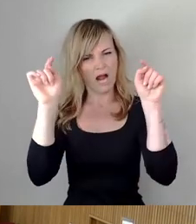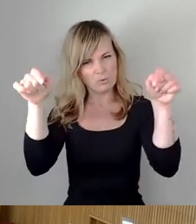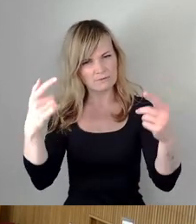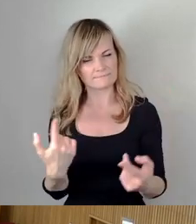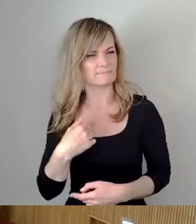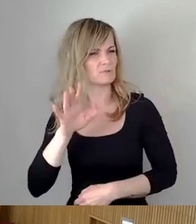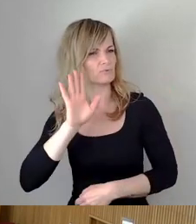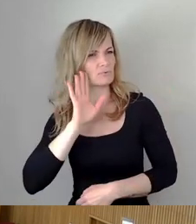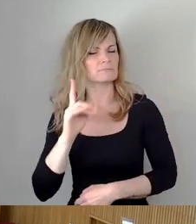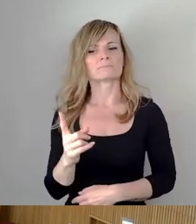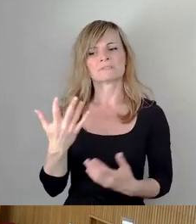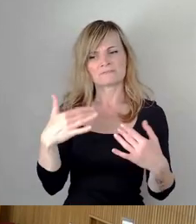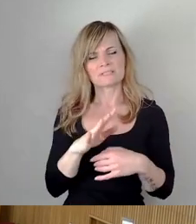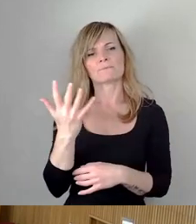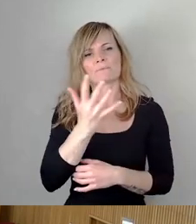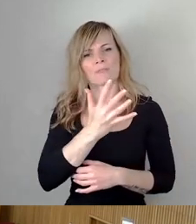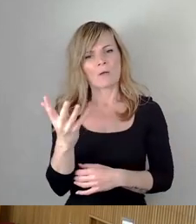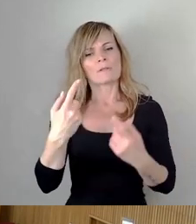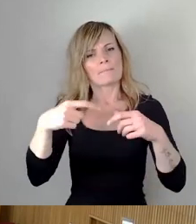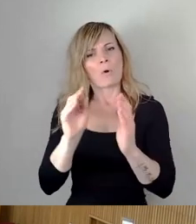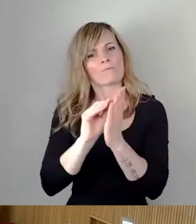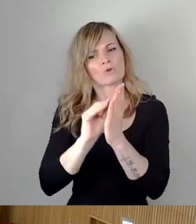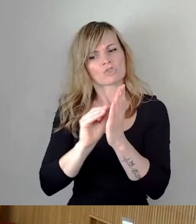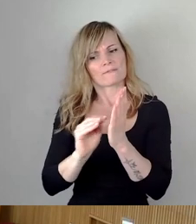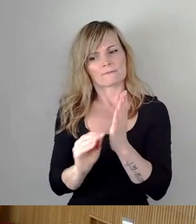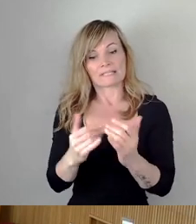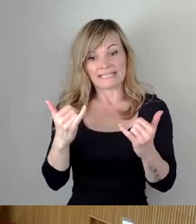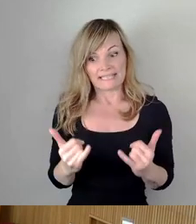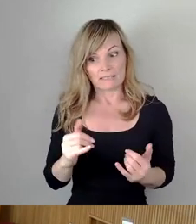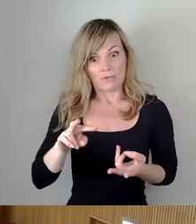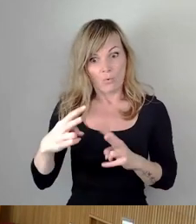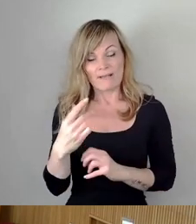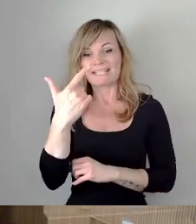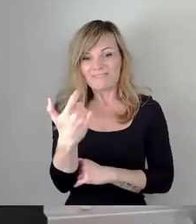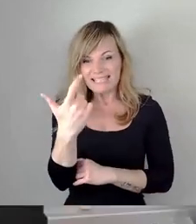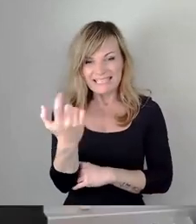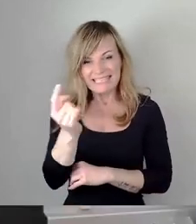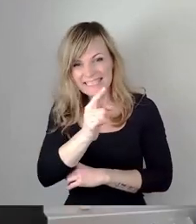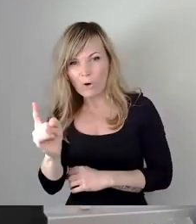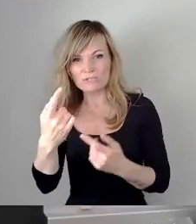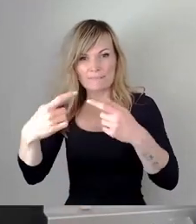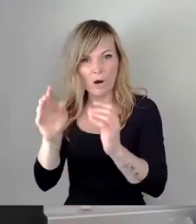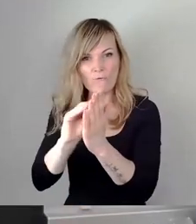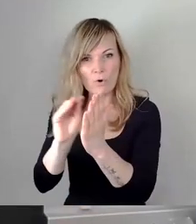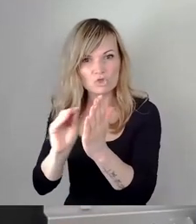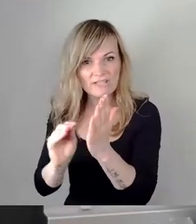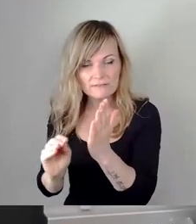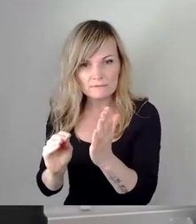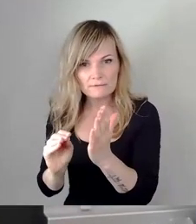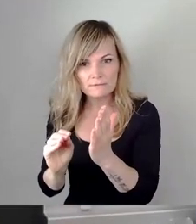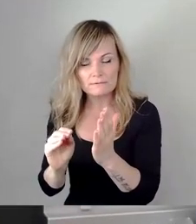Bauvorschriften, mittlerweile sollen es 20.000 Bauvorschriften sein. Ich könnte mir vorstellen, dass das auch